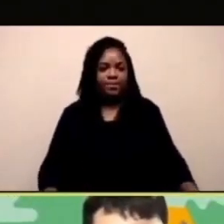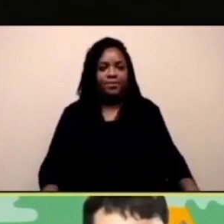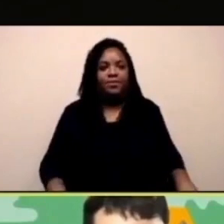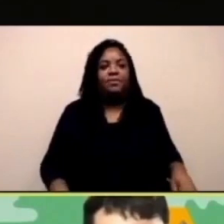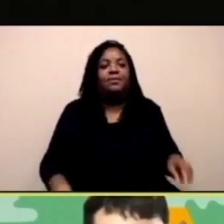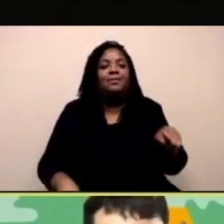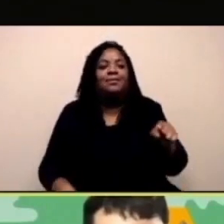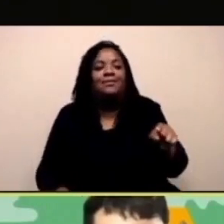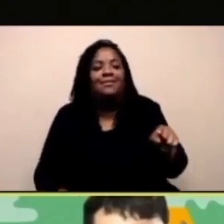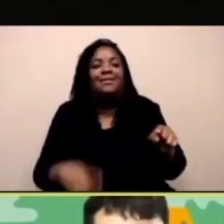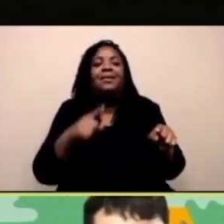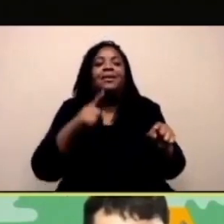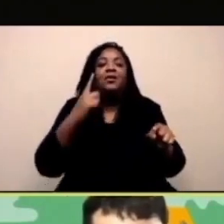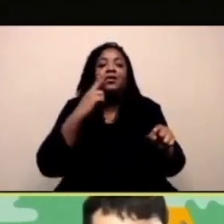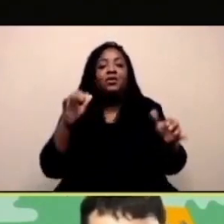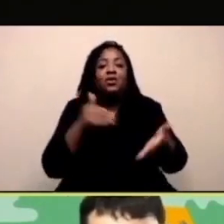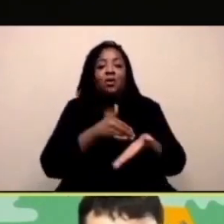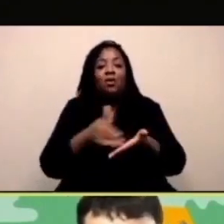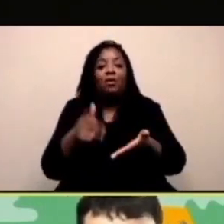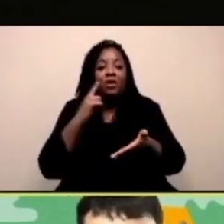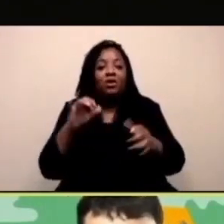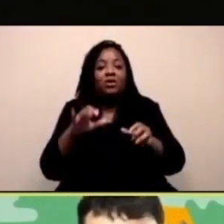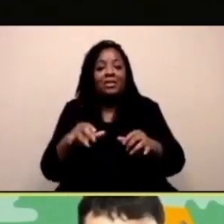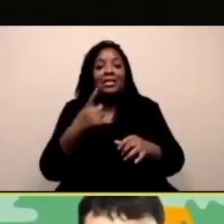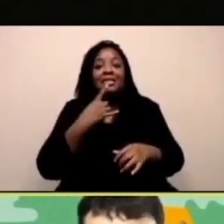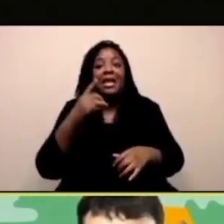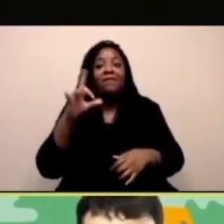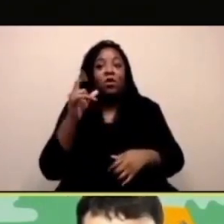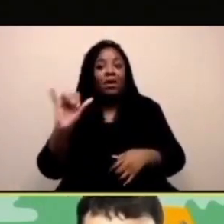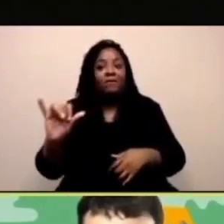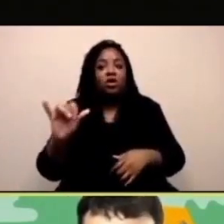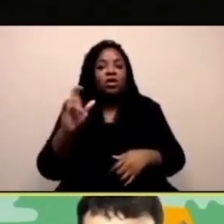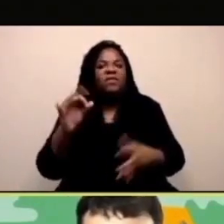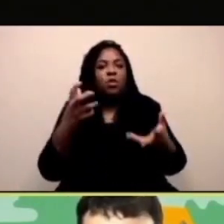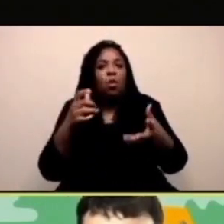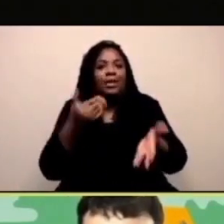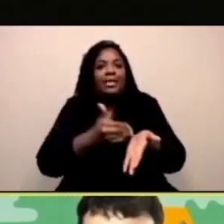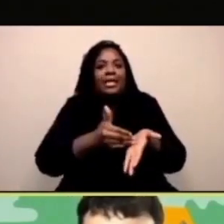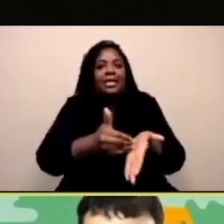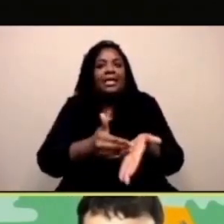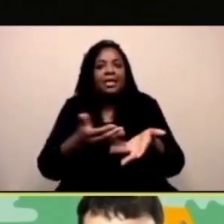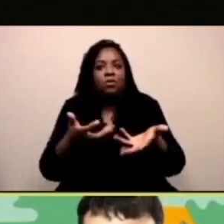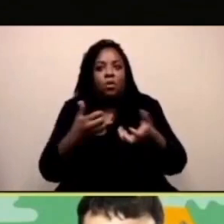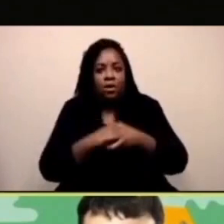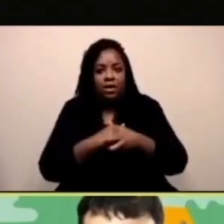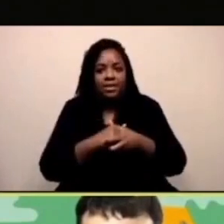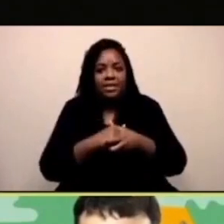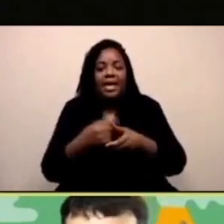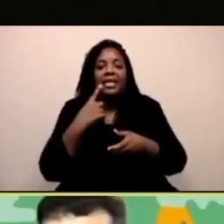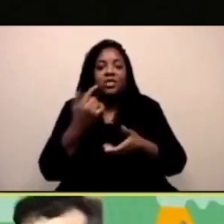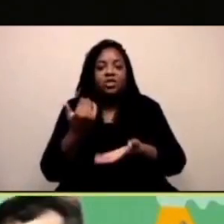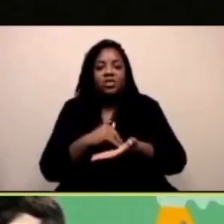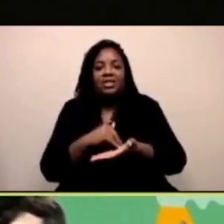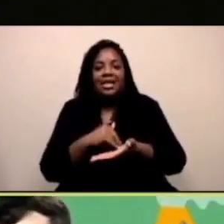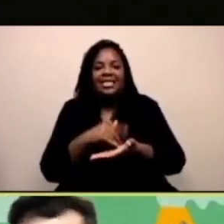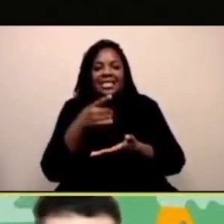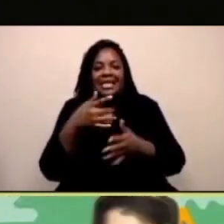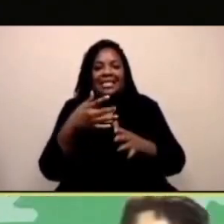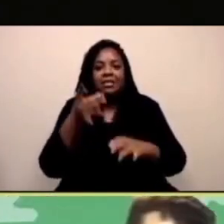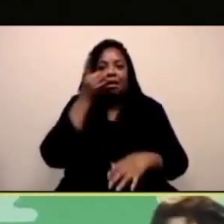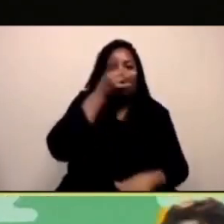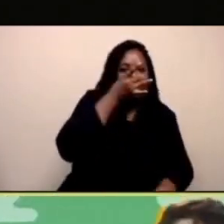sempre sul naso. Così come mi muovo io si muove le spray. Vediamo per far sì che questo